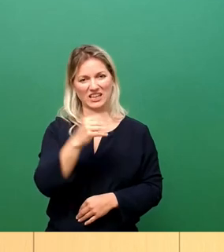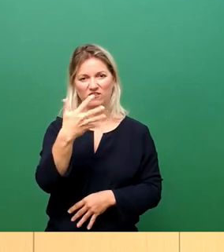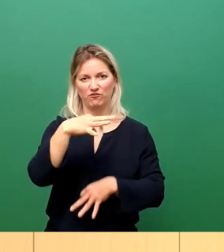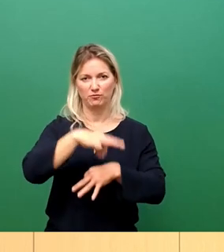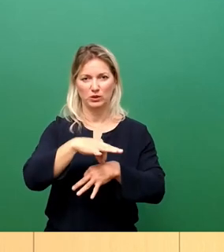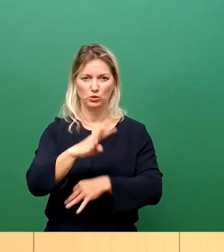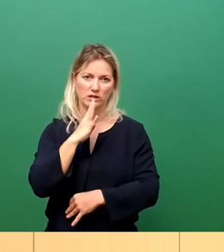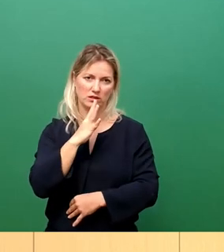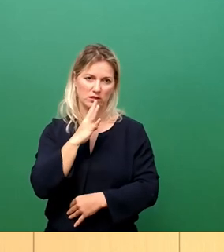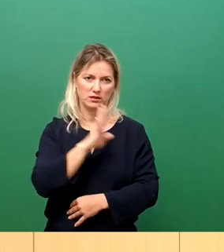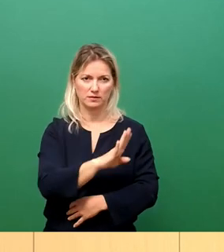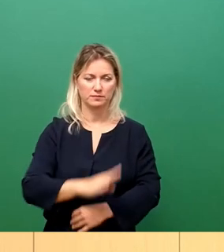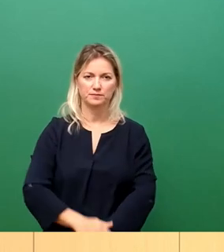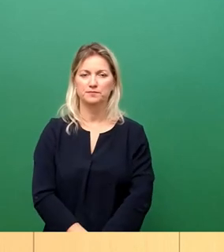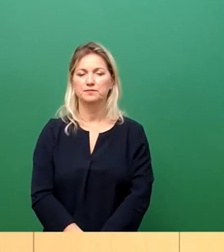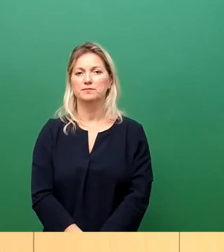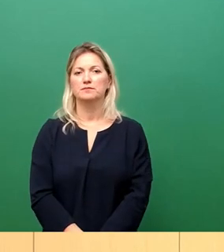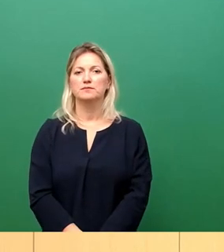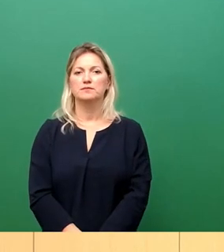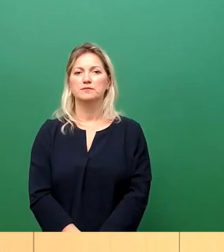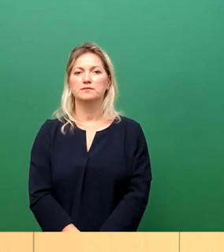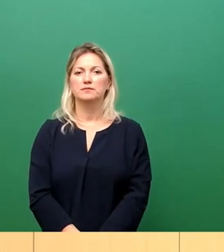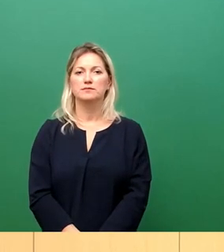Redezeit und